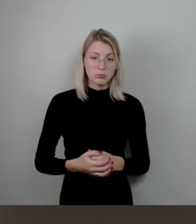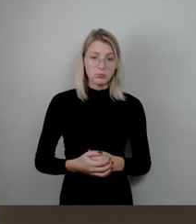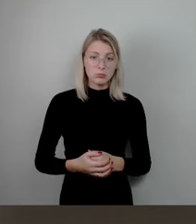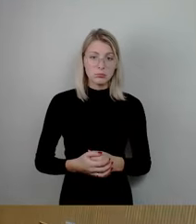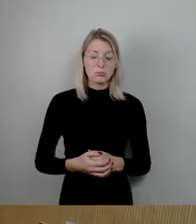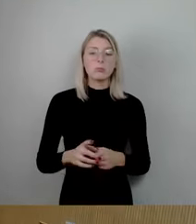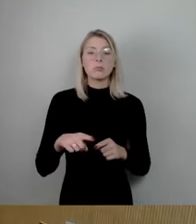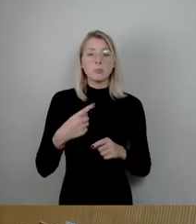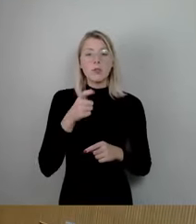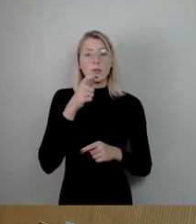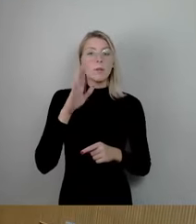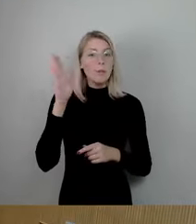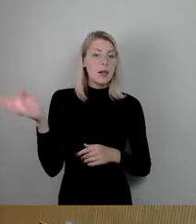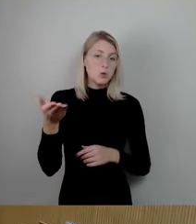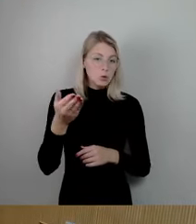und dann Herr Dr. Schulte-Wissermann.